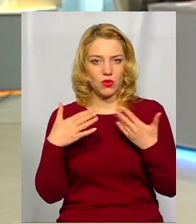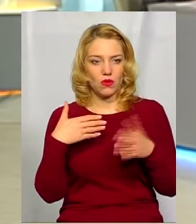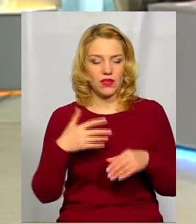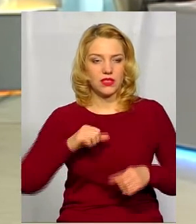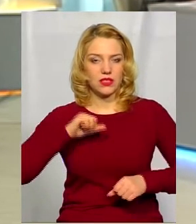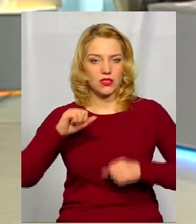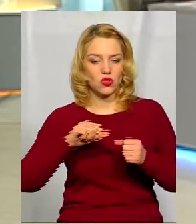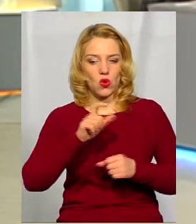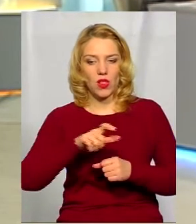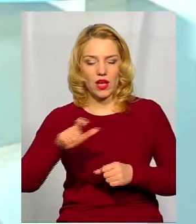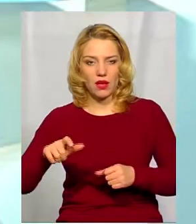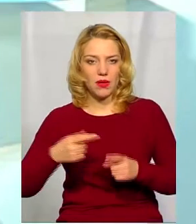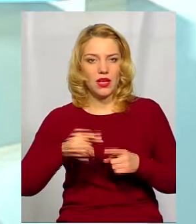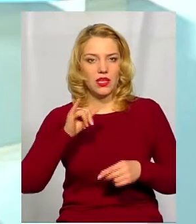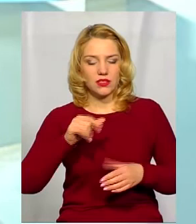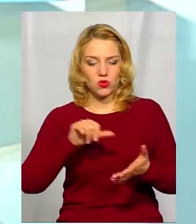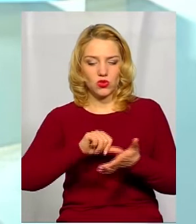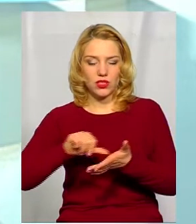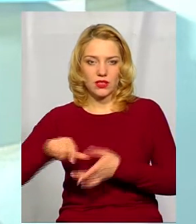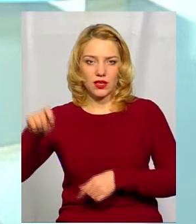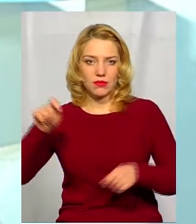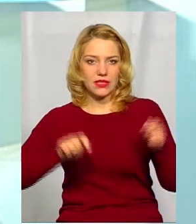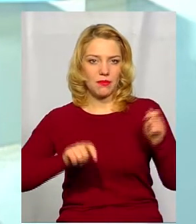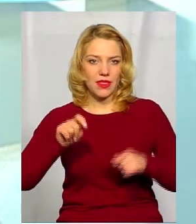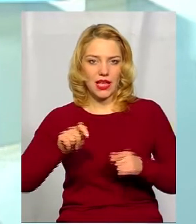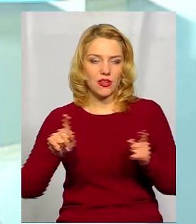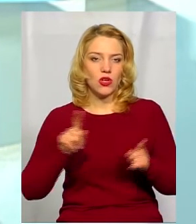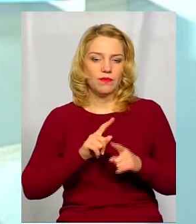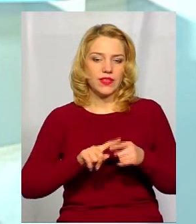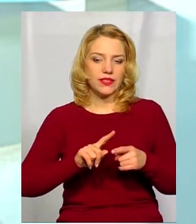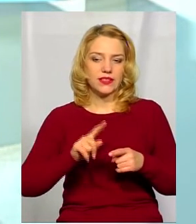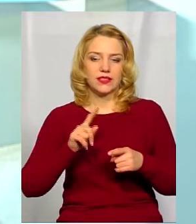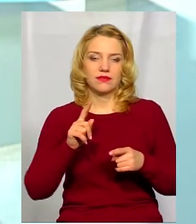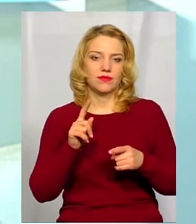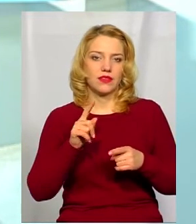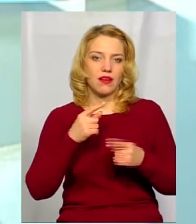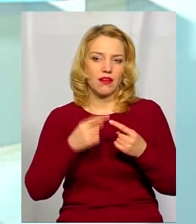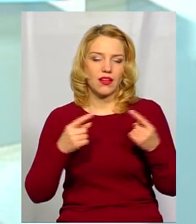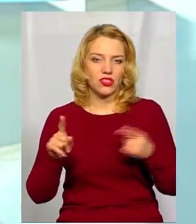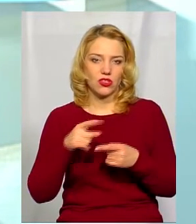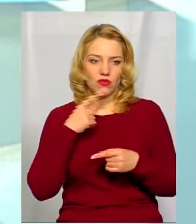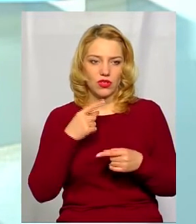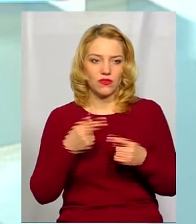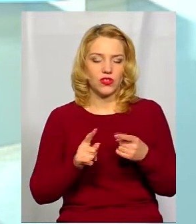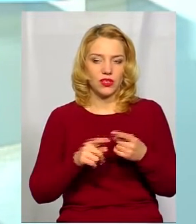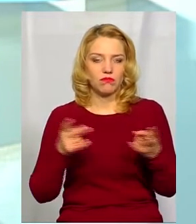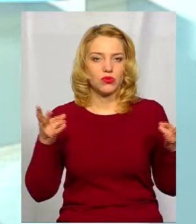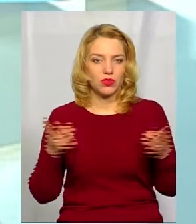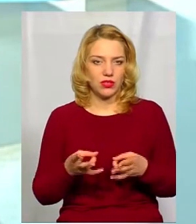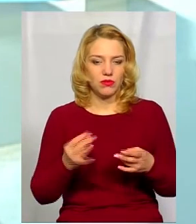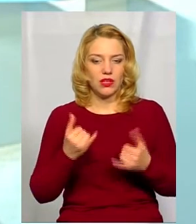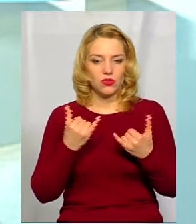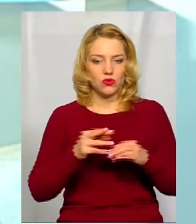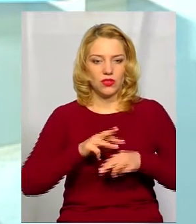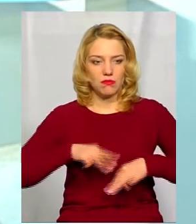колегами, із учасниками семінару. І ті речі, які вона говорила, вони настільки наші, настільки потрібні. І сьогодні